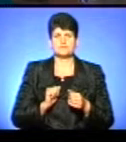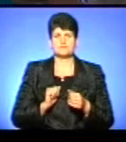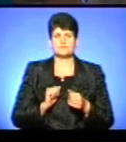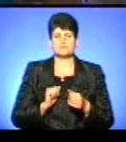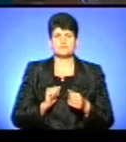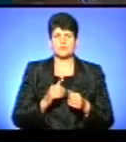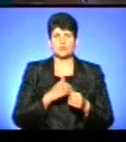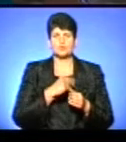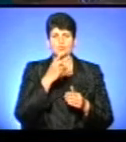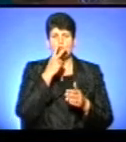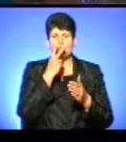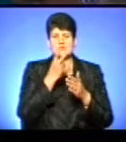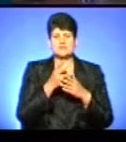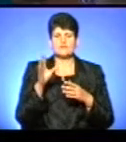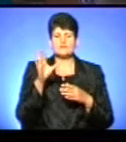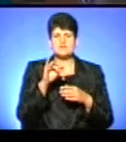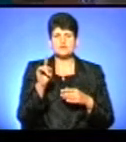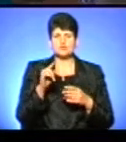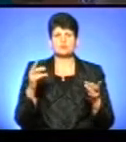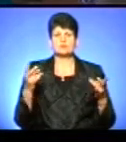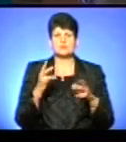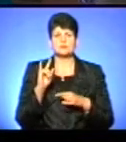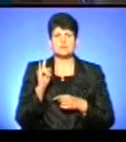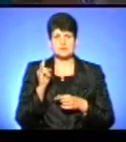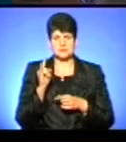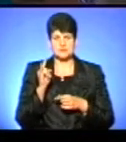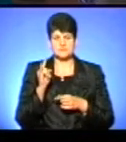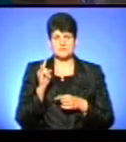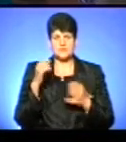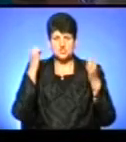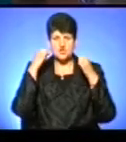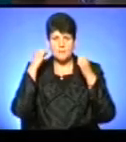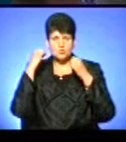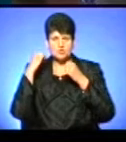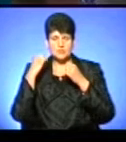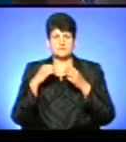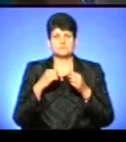Хочу отак показати. Тобто, все, що потрібно дитинці, шапочки.